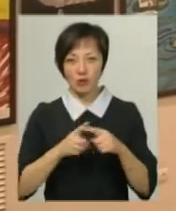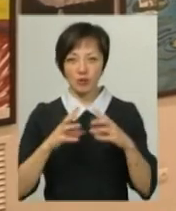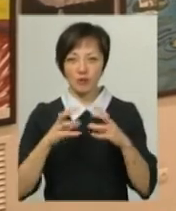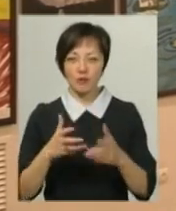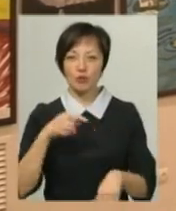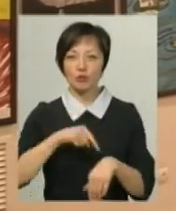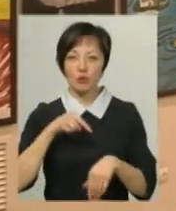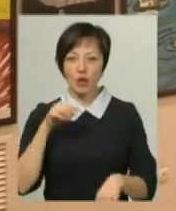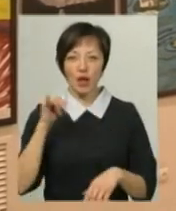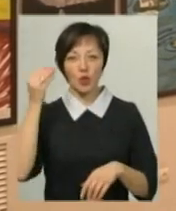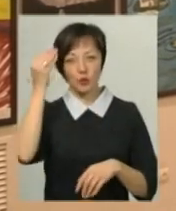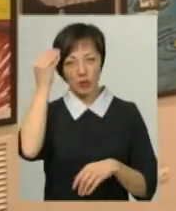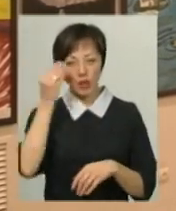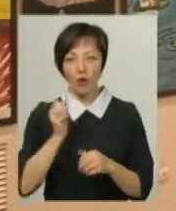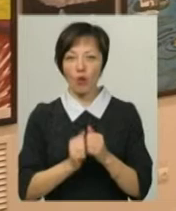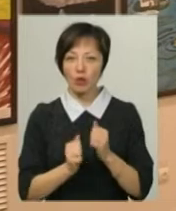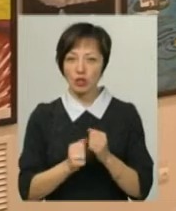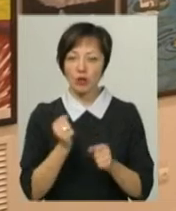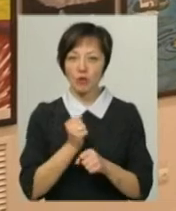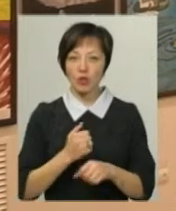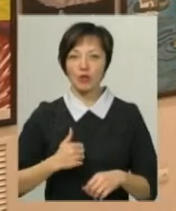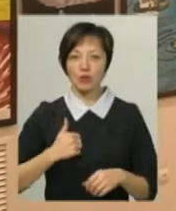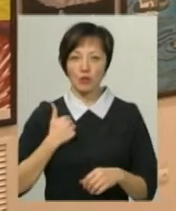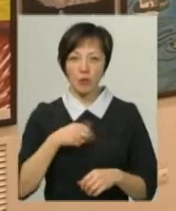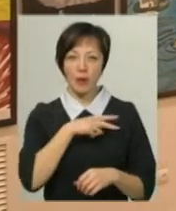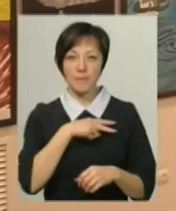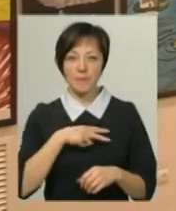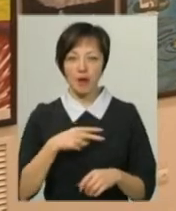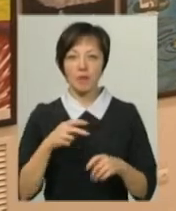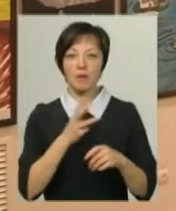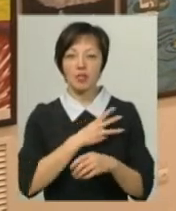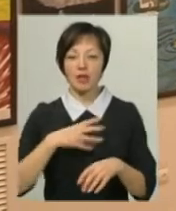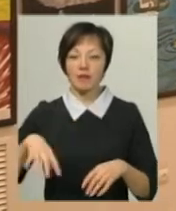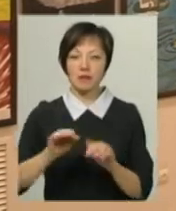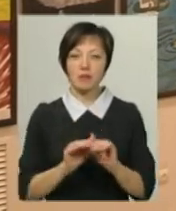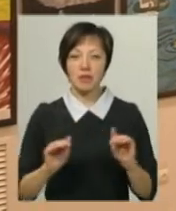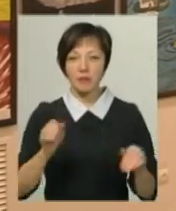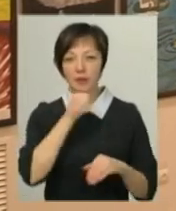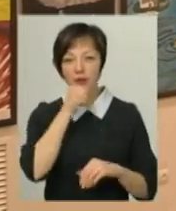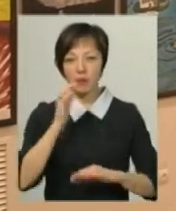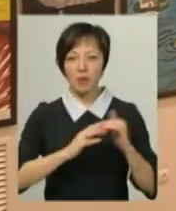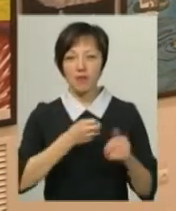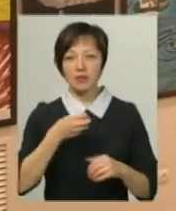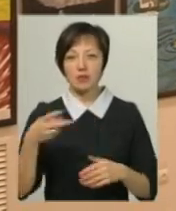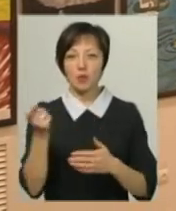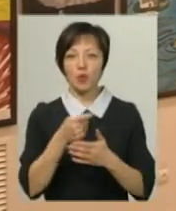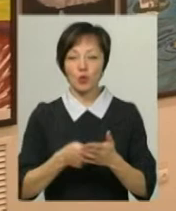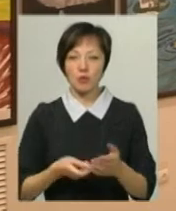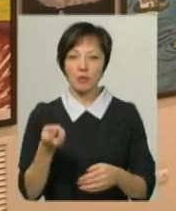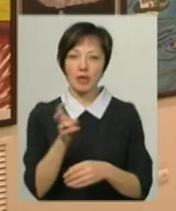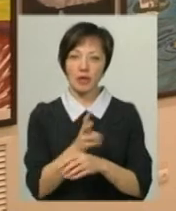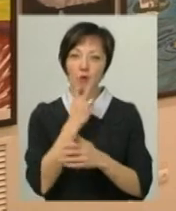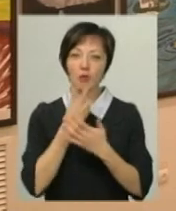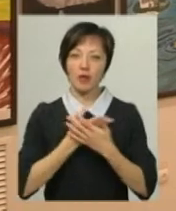свої почуття і свої думки. Тому кожна робота достойна премії. Бажаю всім дітям, дорослим, професійним художникам прийти і